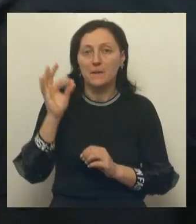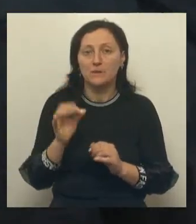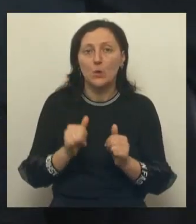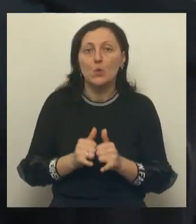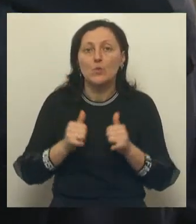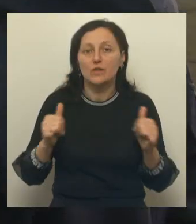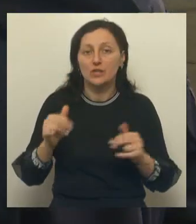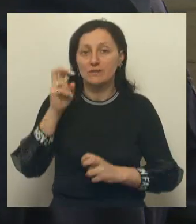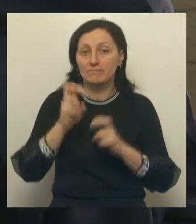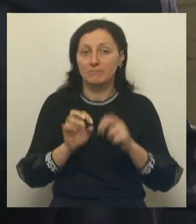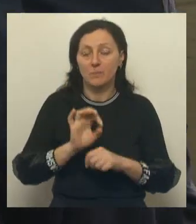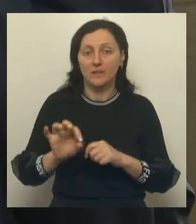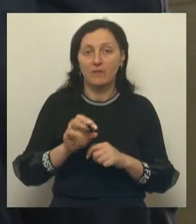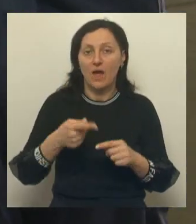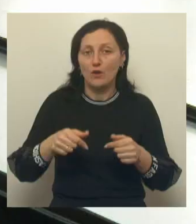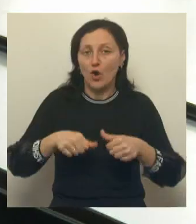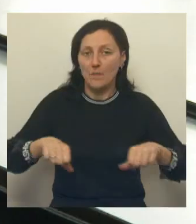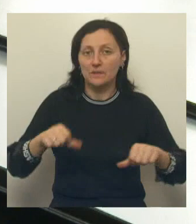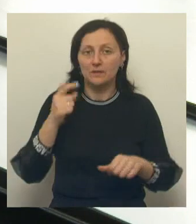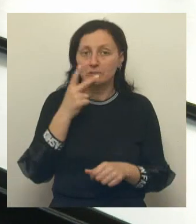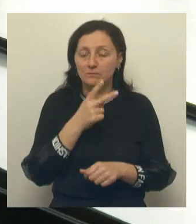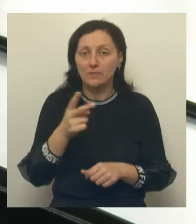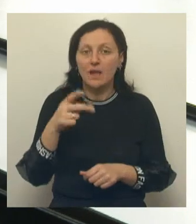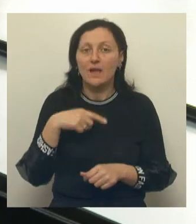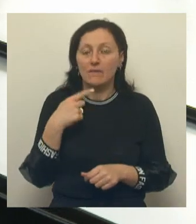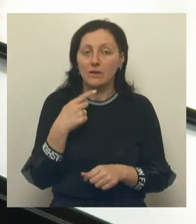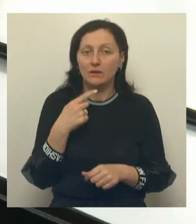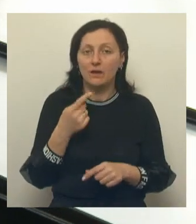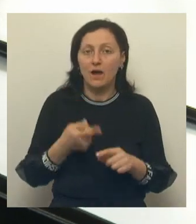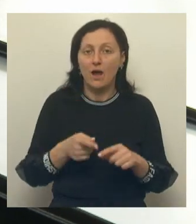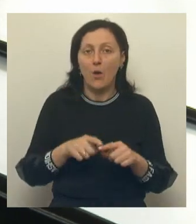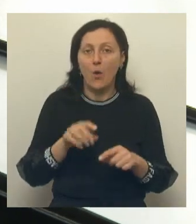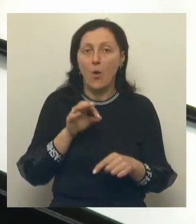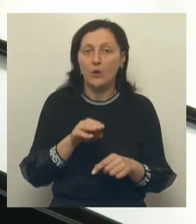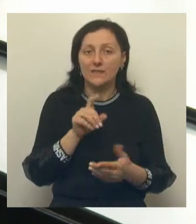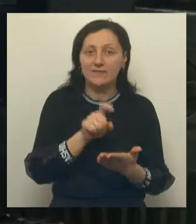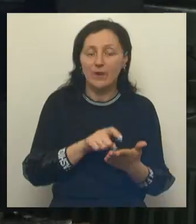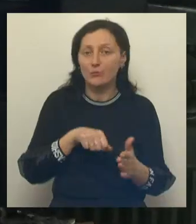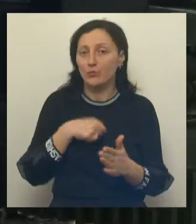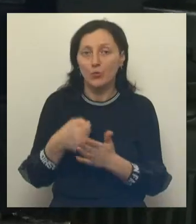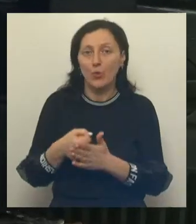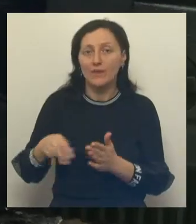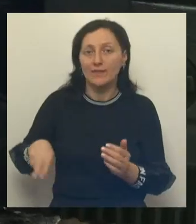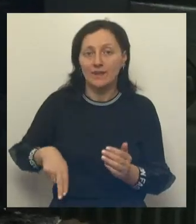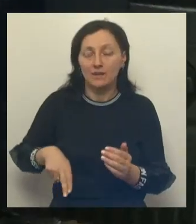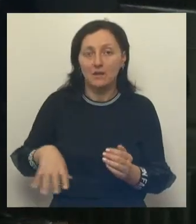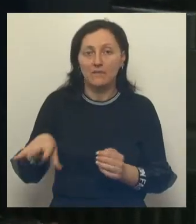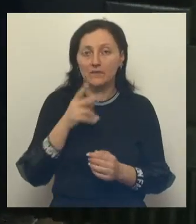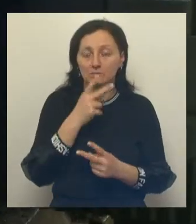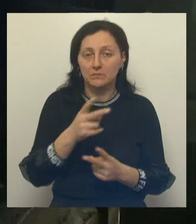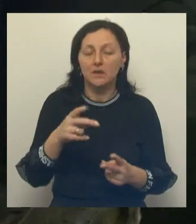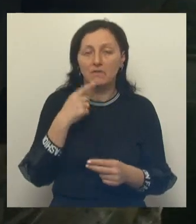выработки. Многие члены комиссии отмечают, что сотрудники компаний от директоров до сварщиков ко всем нововведениям относятся с